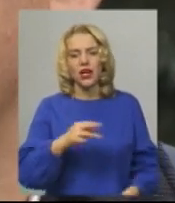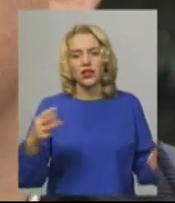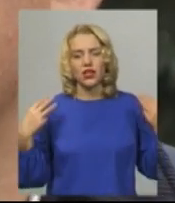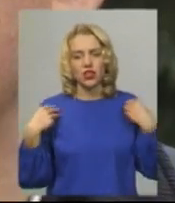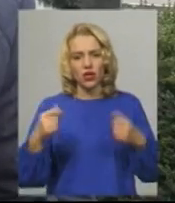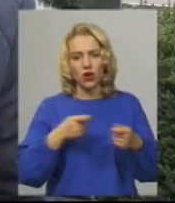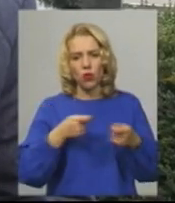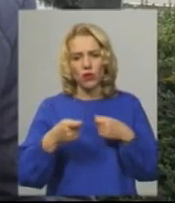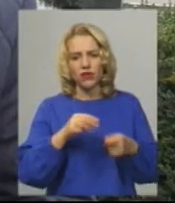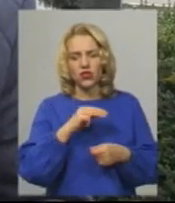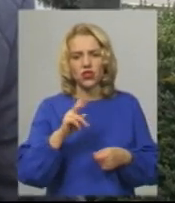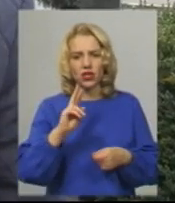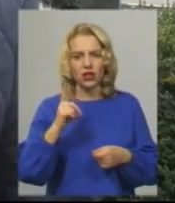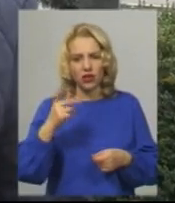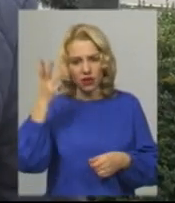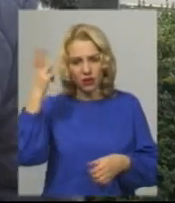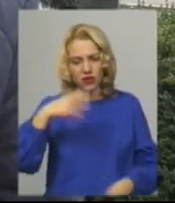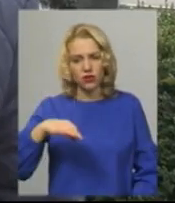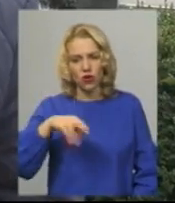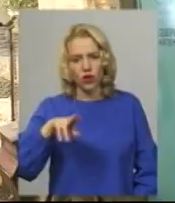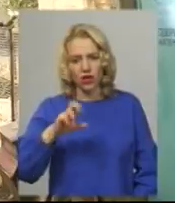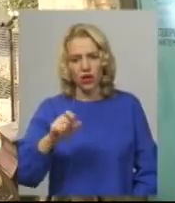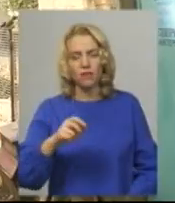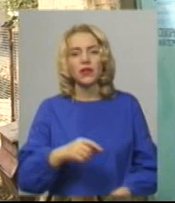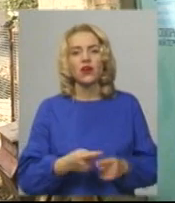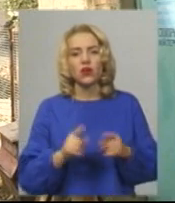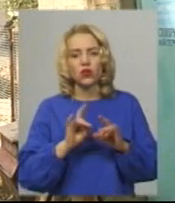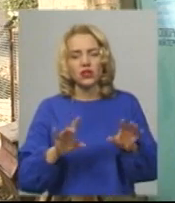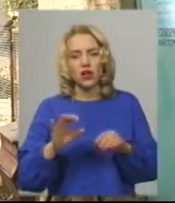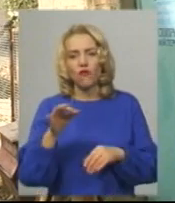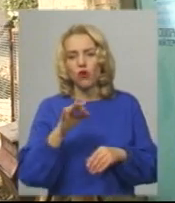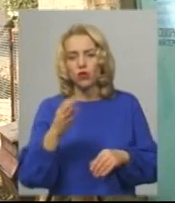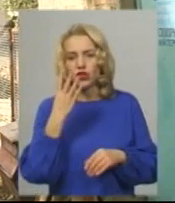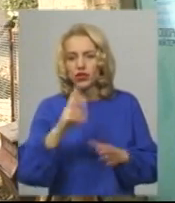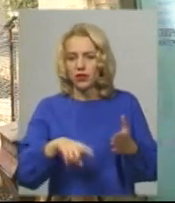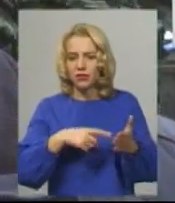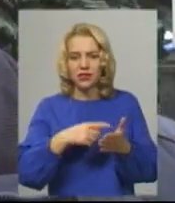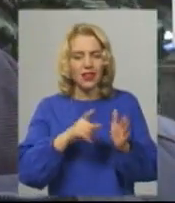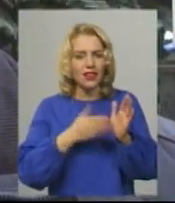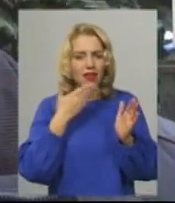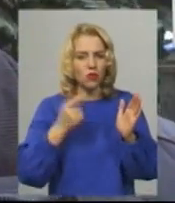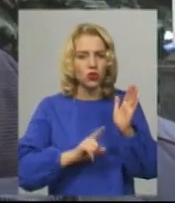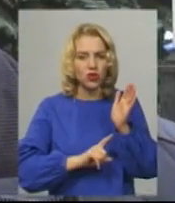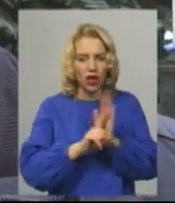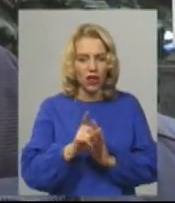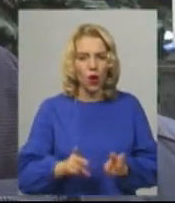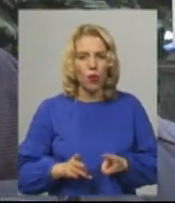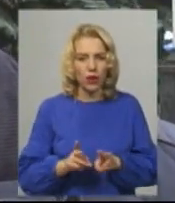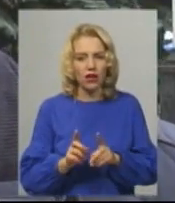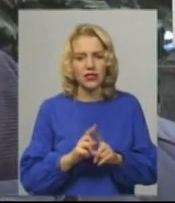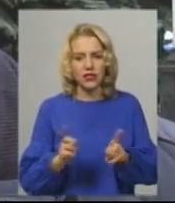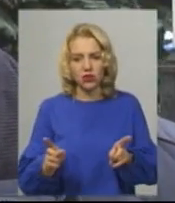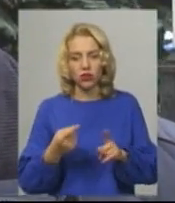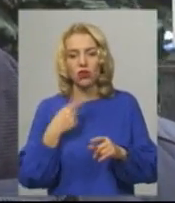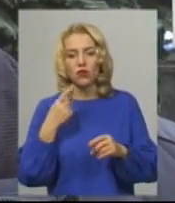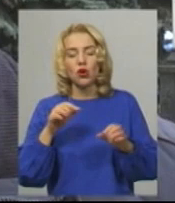-комунального господарства Хмельницької ОДА Сергій Дашковський каже, в області чотири міста не розпочали опалювальний сезон. Мабуть, що орган місцевого